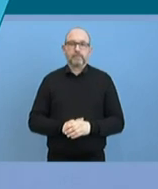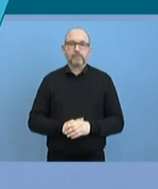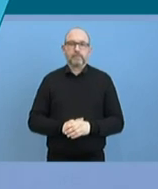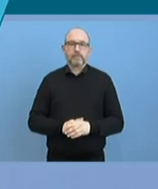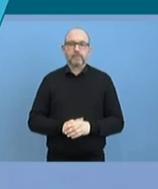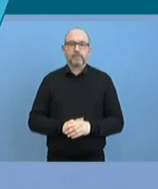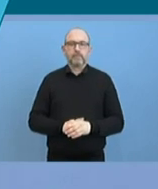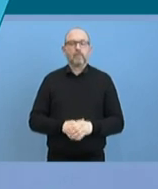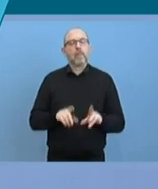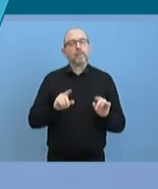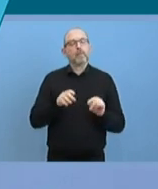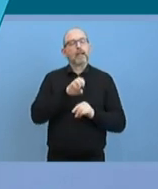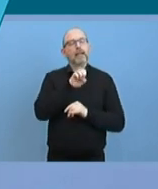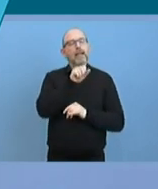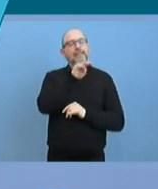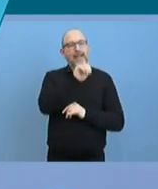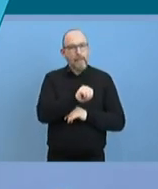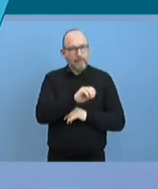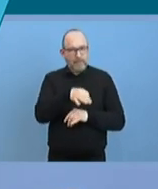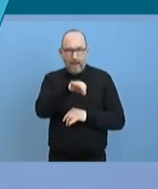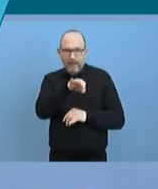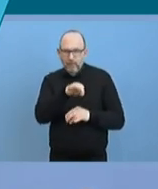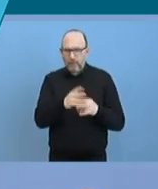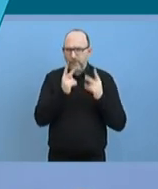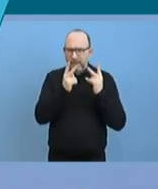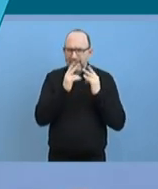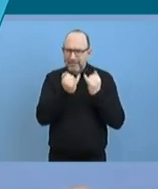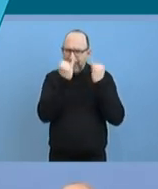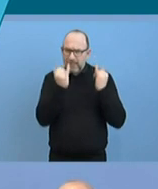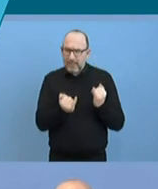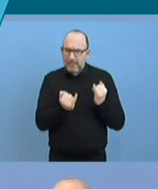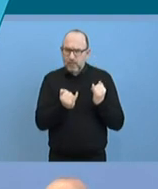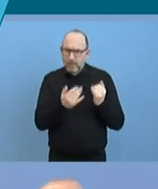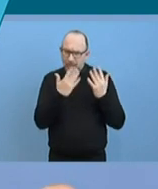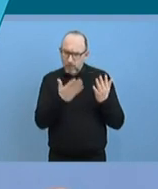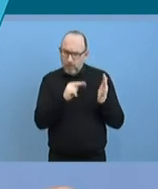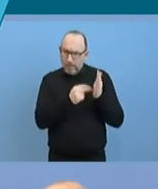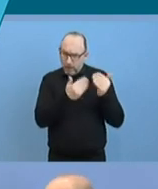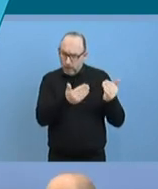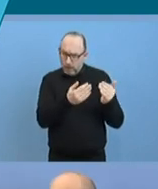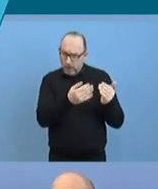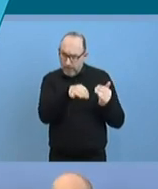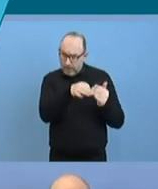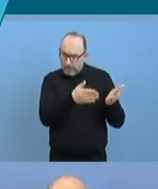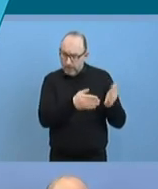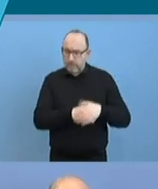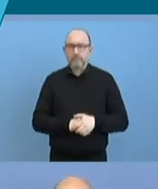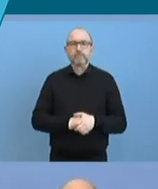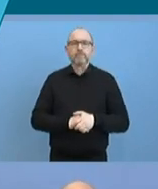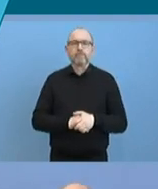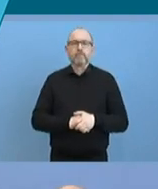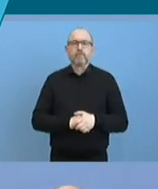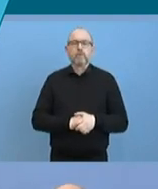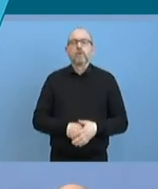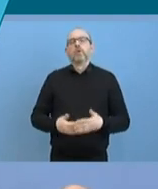ESM die einzige und die wichtigste Instrument vorgesehen? Na gut, wir hatten ja jetzt schon eine ganze